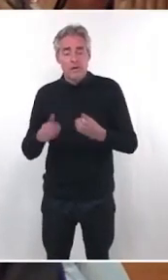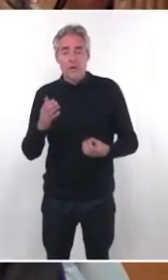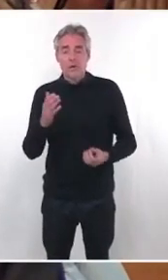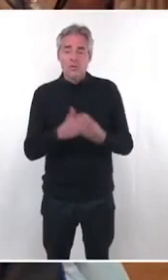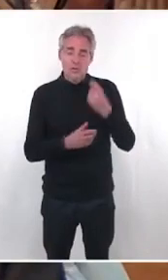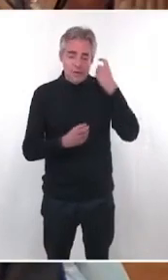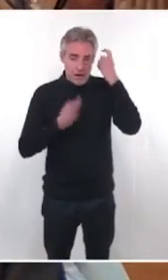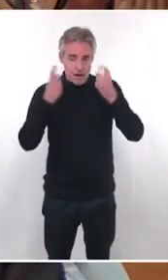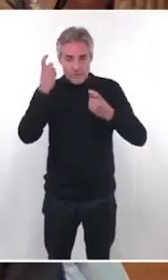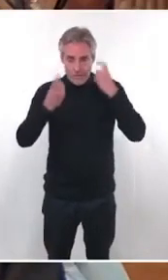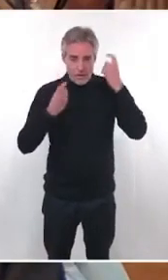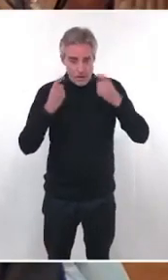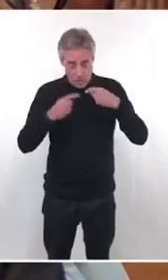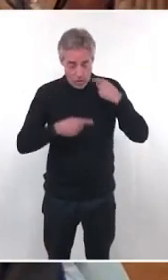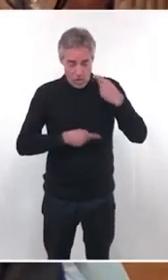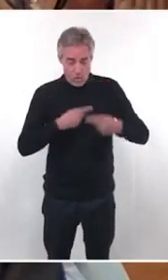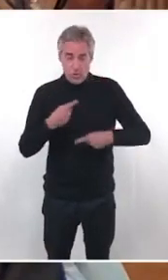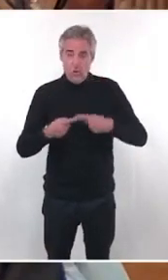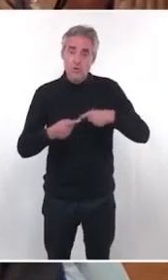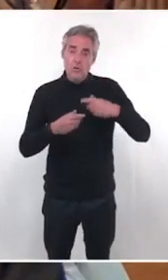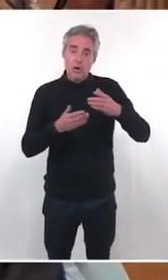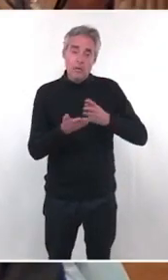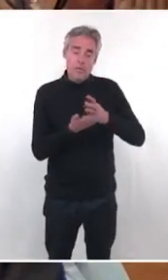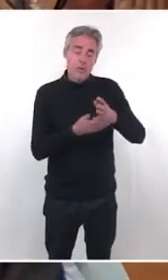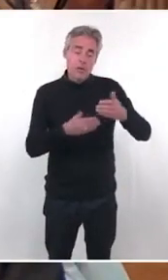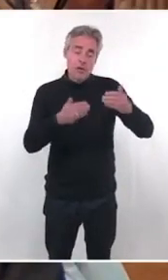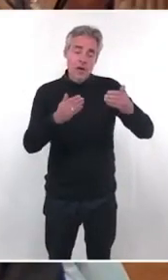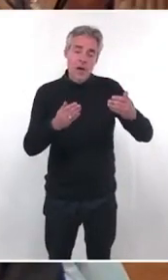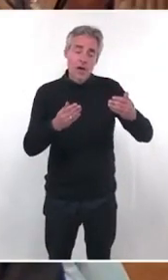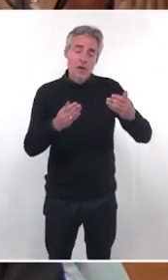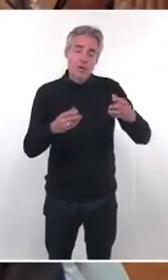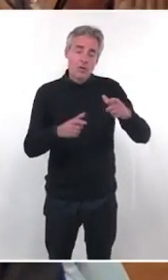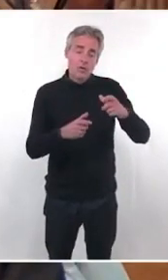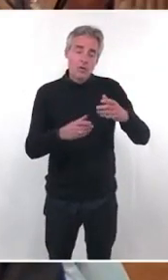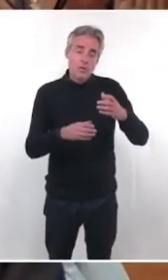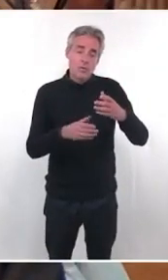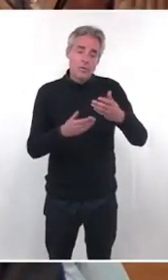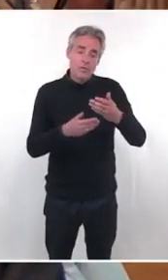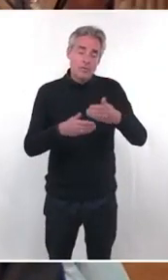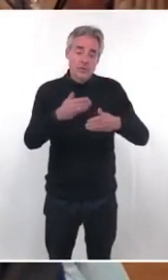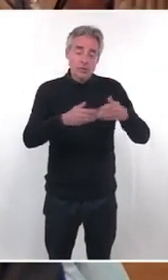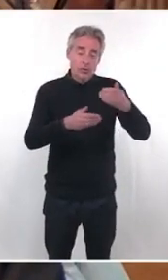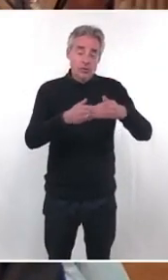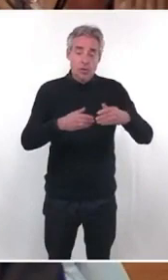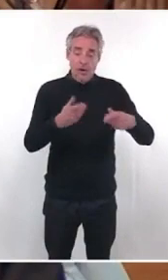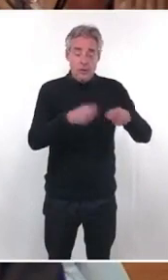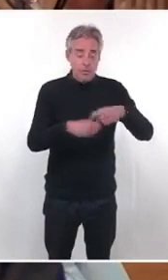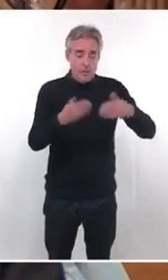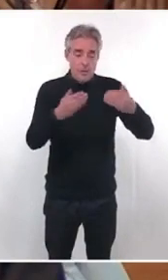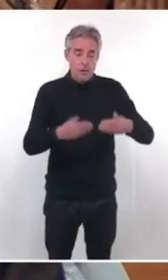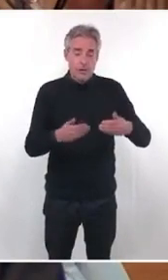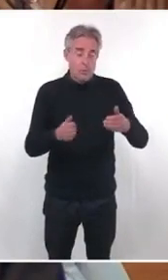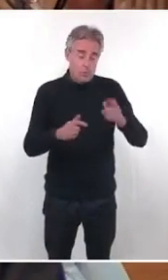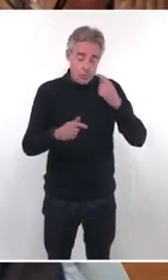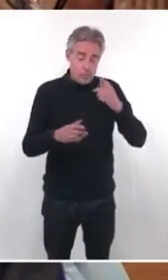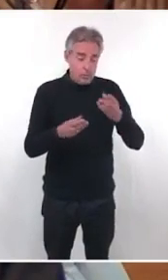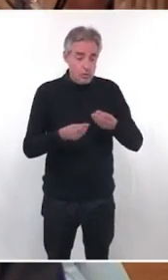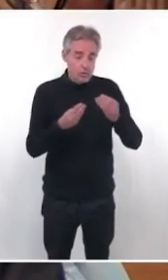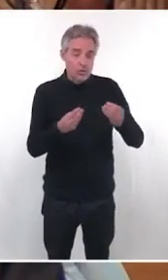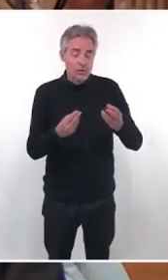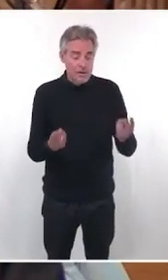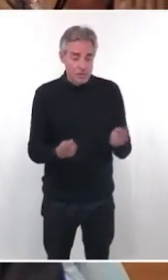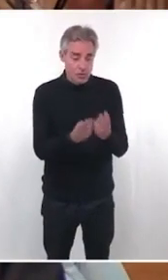réflexion, on avait stoppé un projet d'urbanisme économique pour le coup, avec Bordeaux Métropole, pour donner à